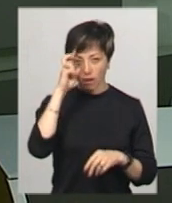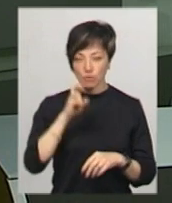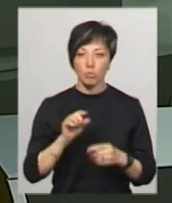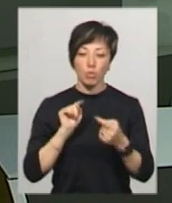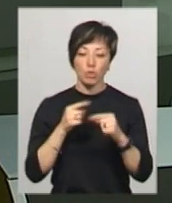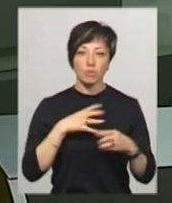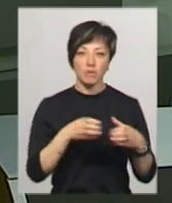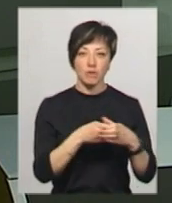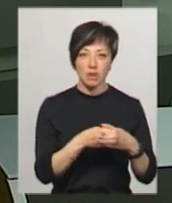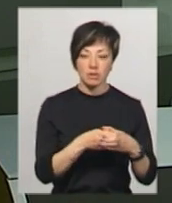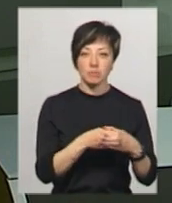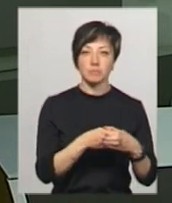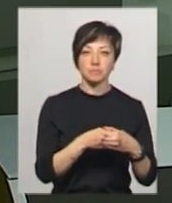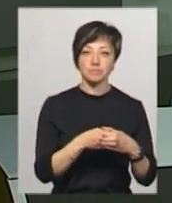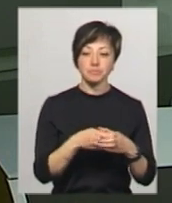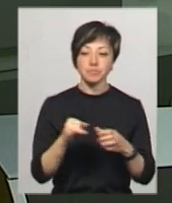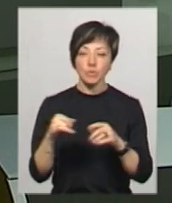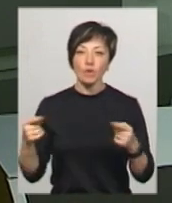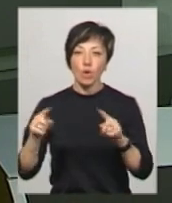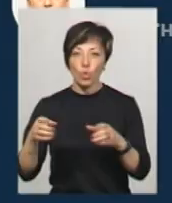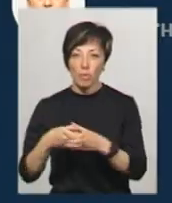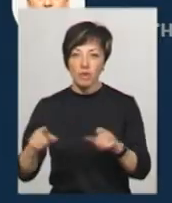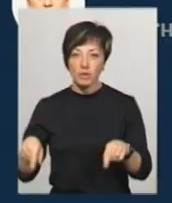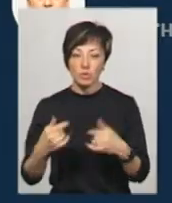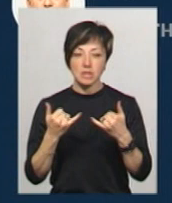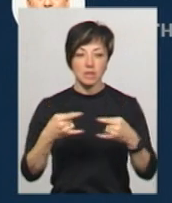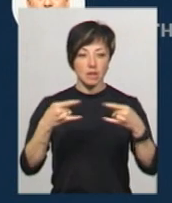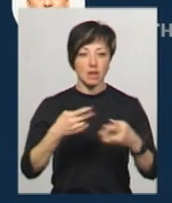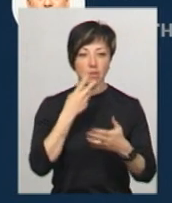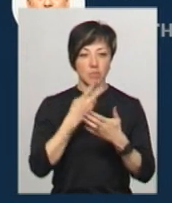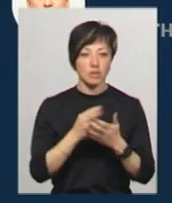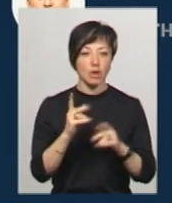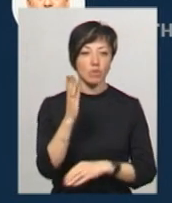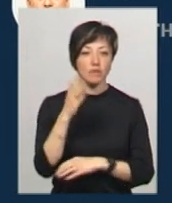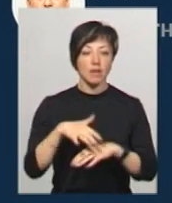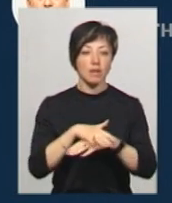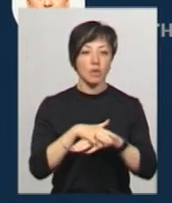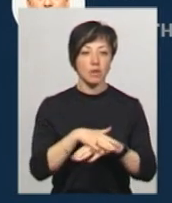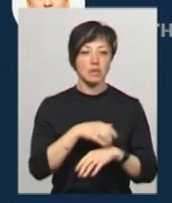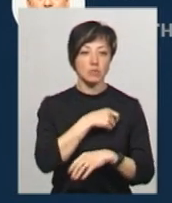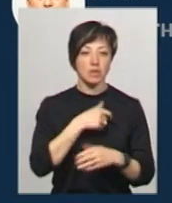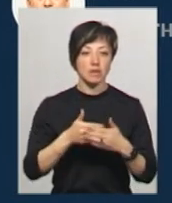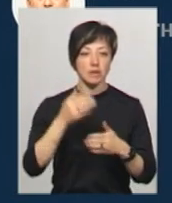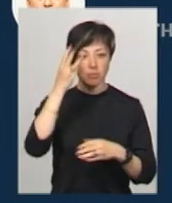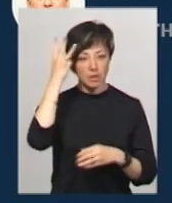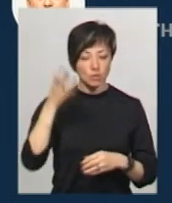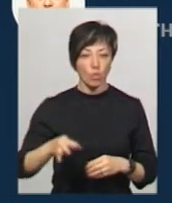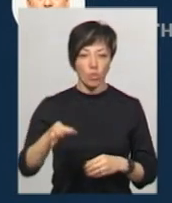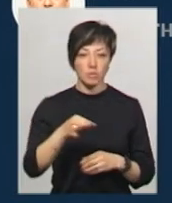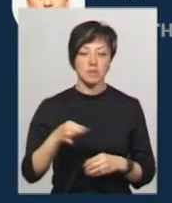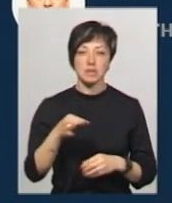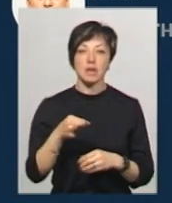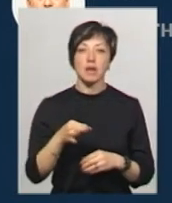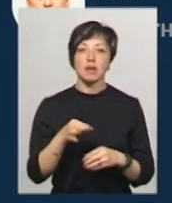Проти були фракції опозиційний блок і група відродження. Зараз на екрані ви бачите, як голосували народні депутати від Хмельницької області. За